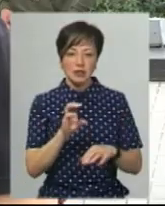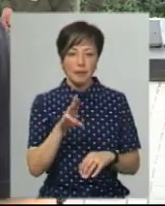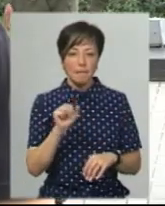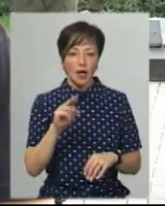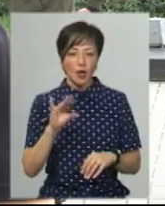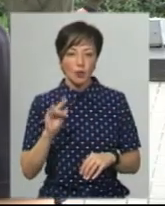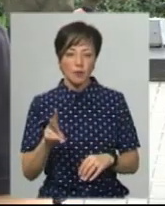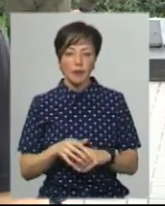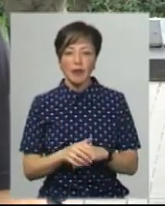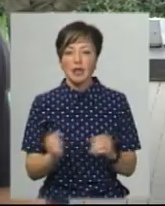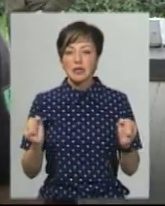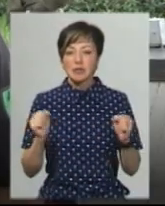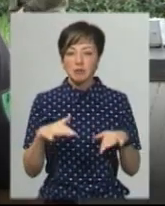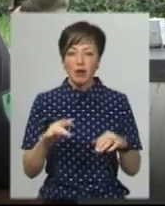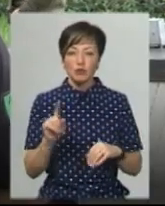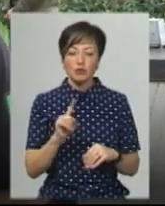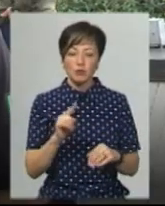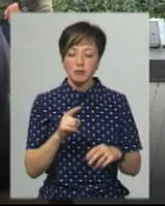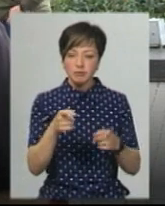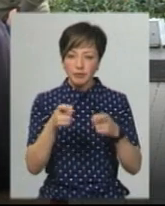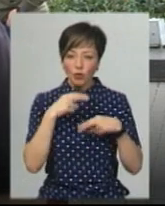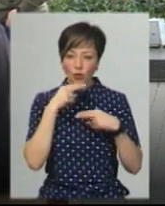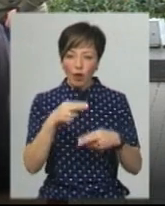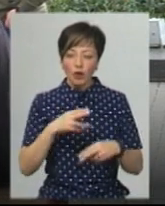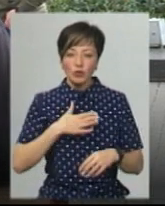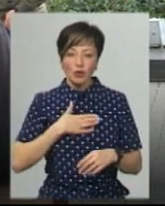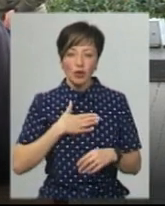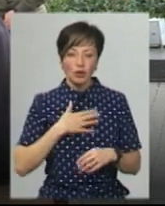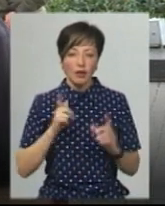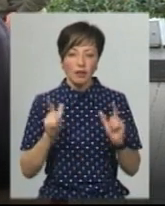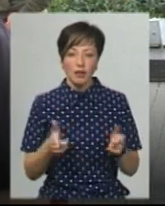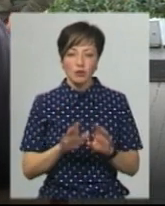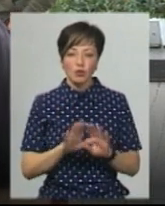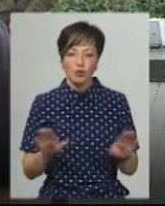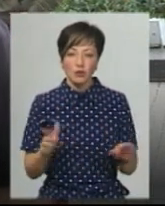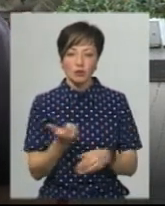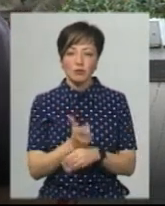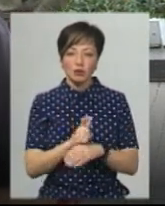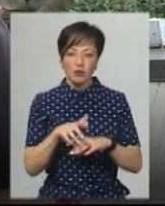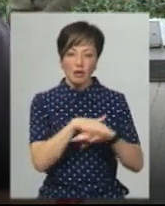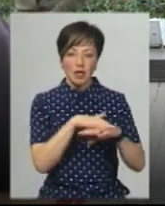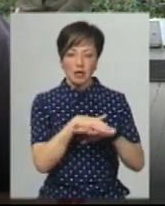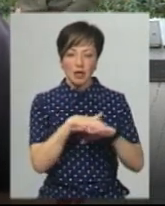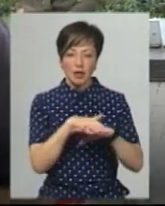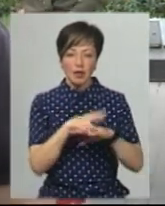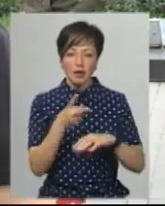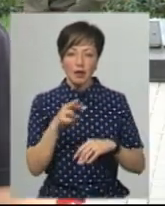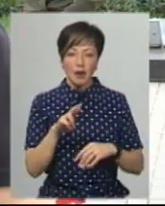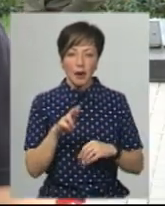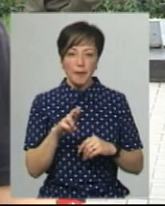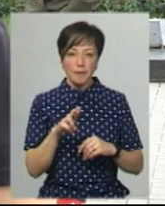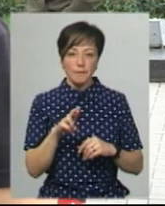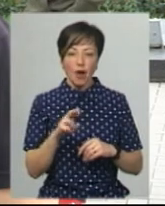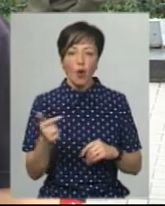Зібралися для того, щоб привернути увагу до нашої незгоди, незгоди більшості населення, абсолютній більшості